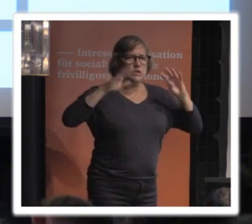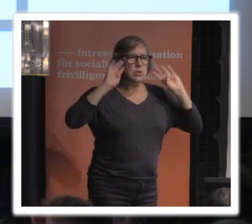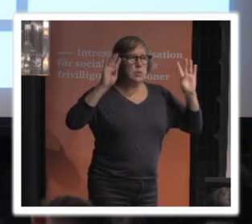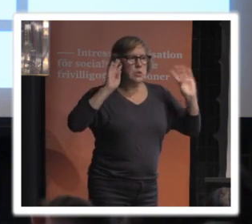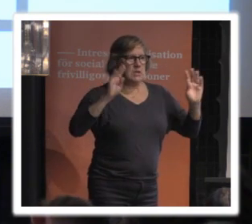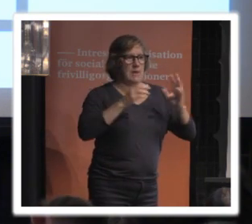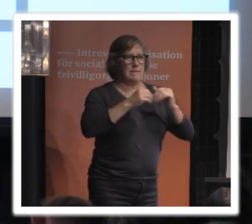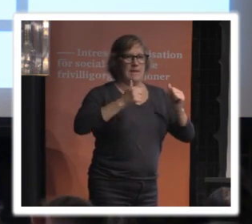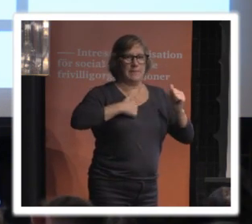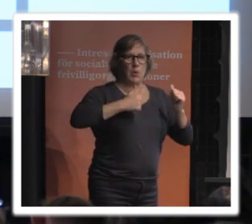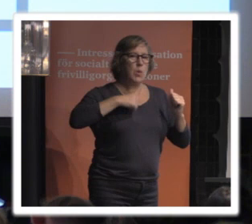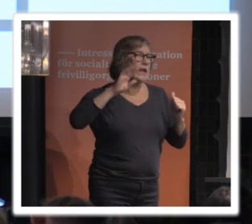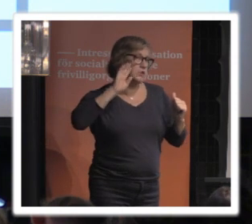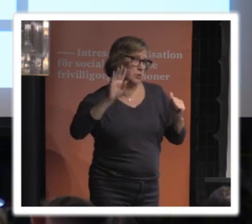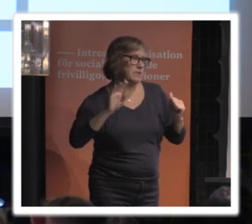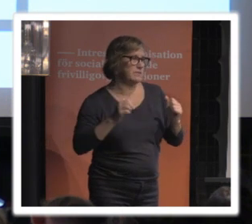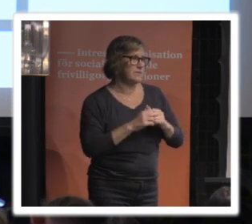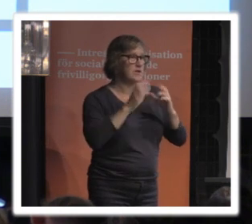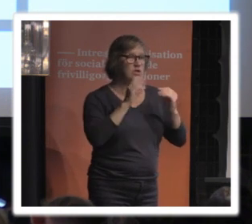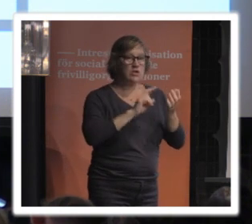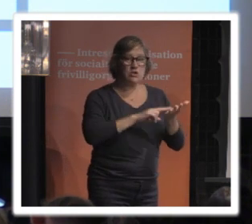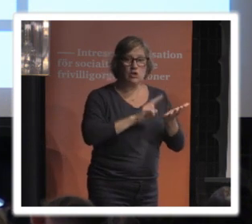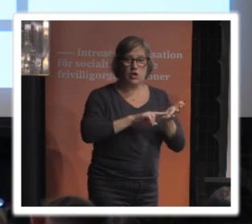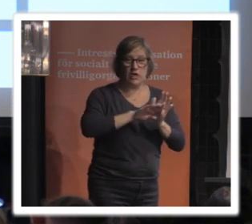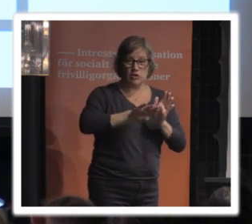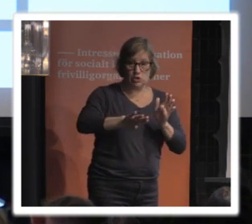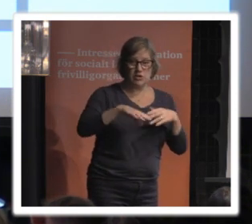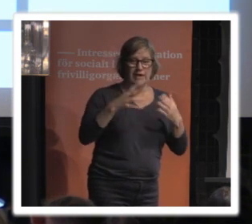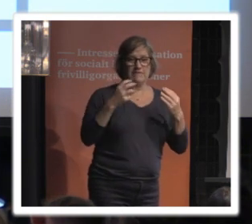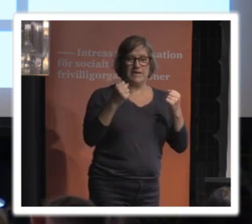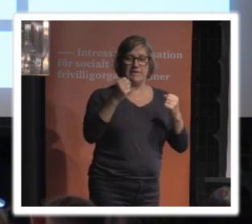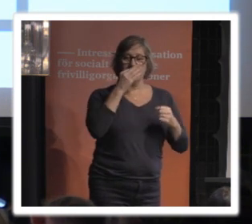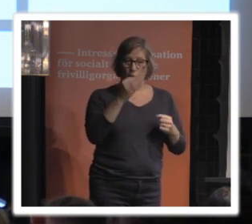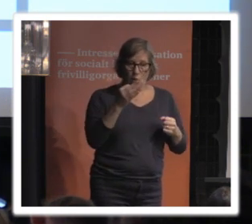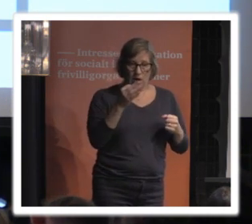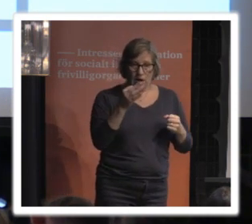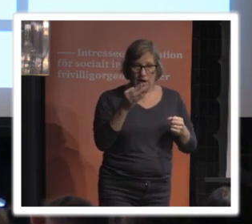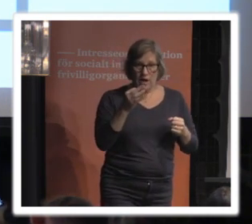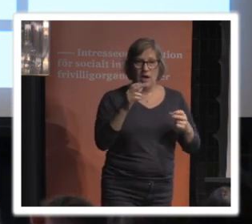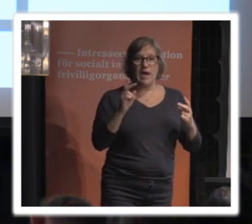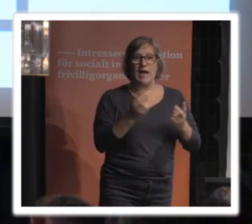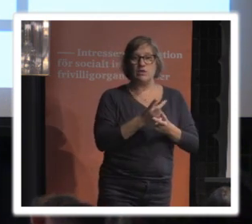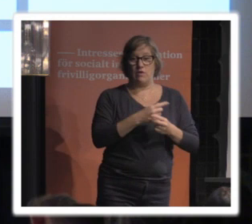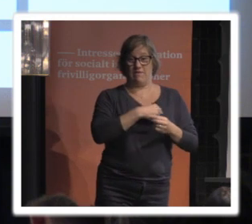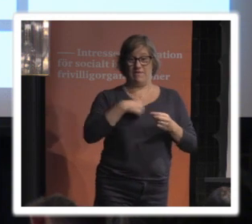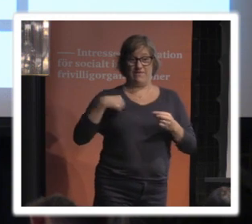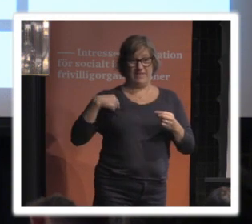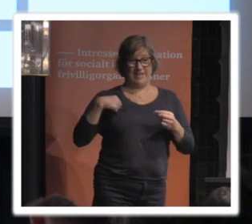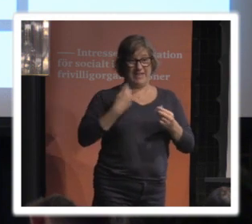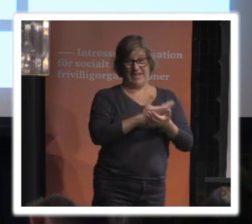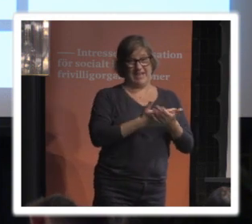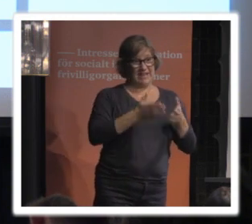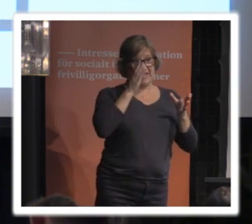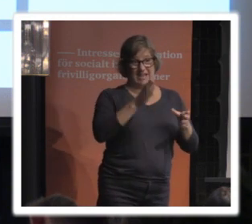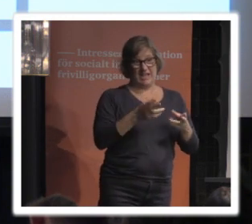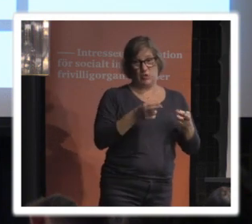bättre. Ja, dataskydd ser vi som en viktig fråga. Och även om vår specialitet inte är juridik,